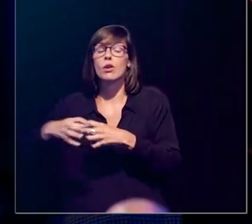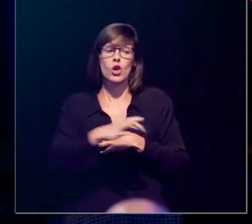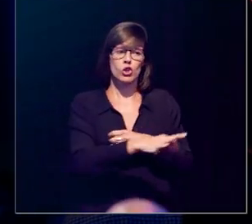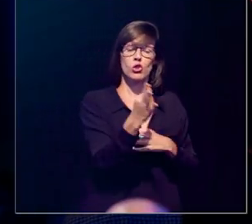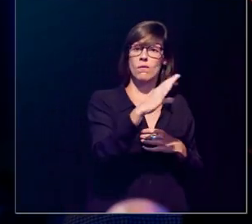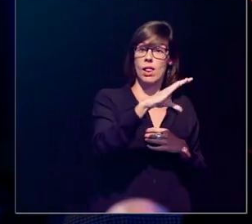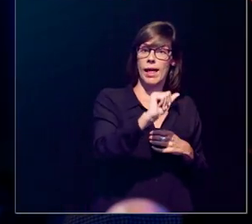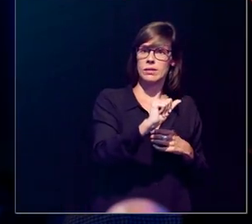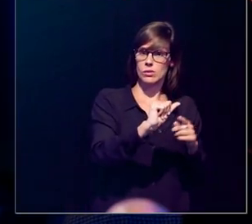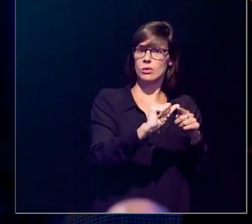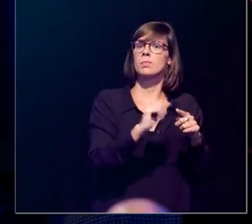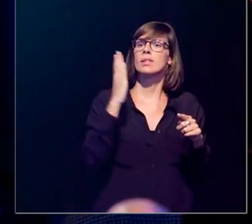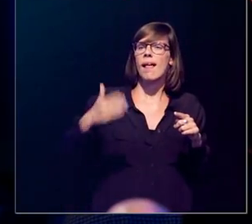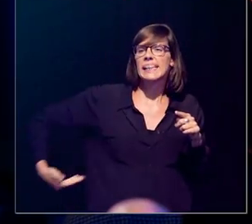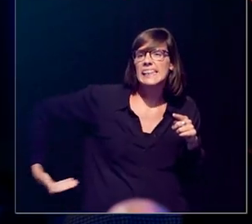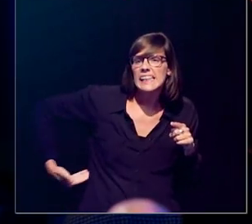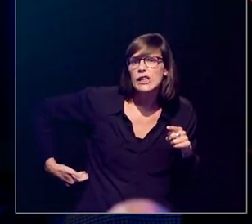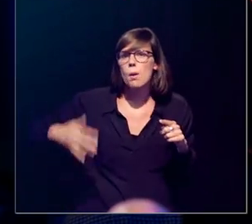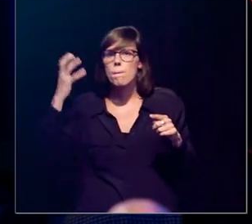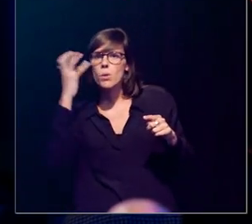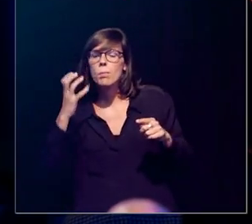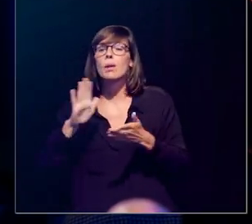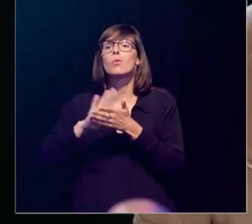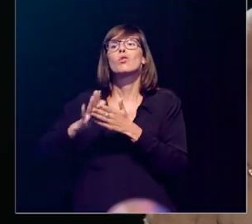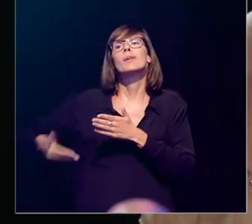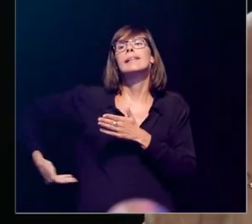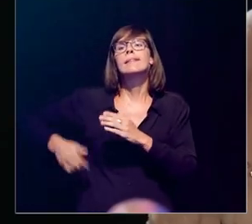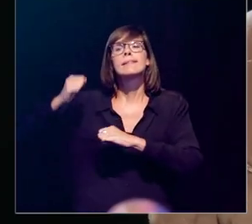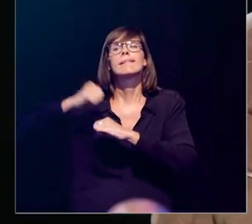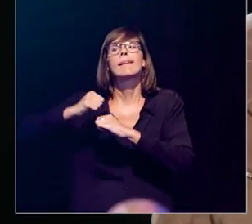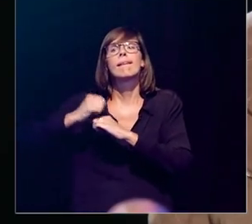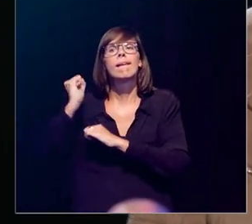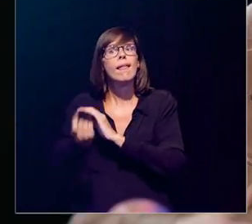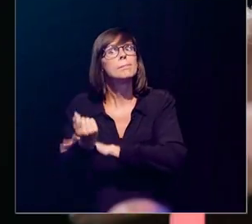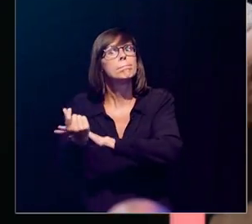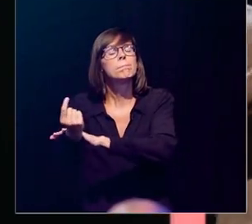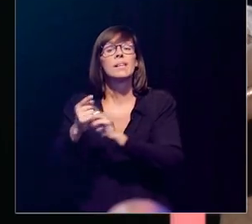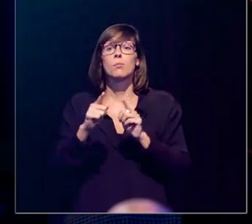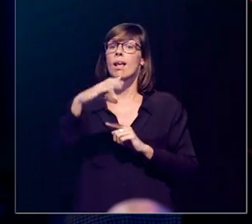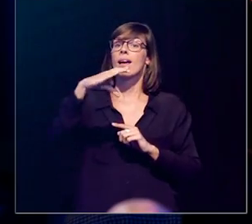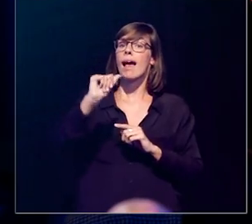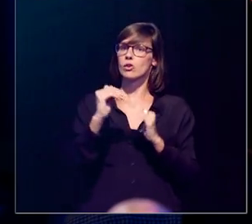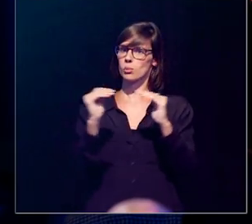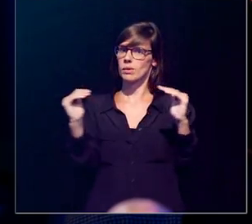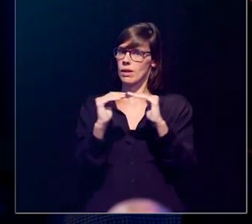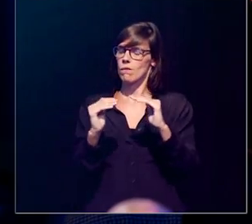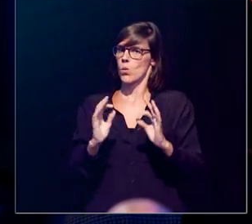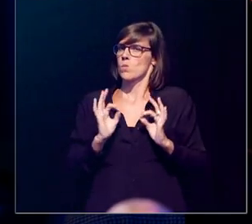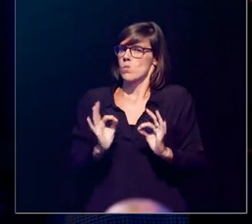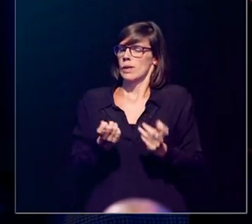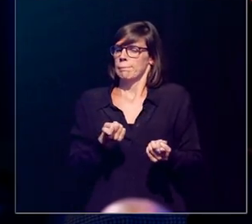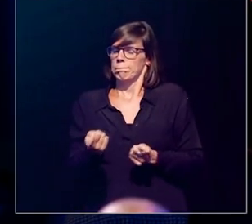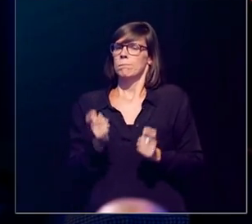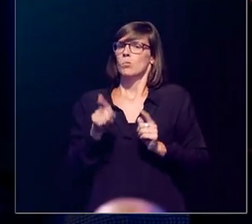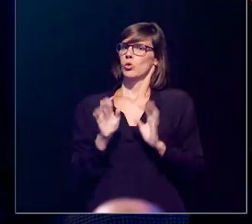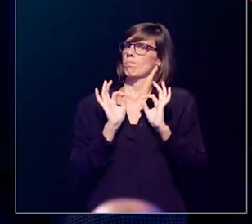Als je te veel calcium hebt, dan kan dat neerslaan in je nieren, bijvoorbeeld, dan kan je niersteentjes krijgen. Dus het calciumgehalte in ons bloed wordt